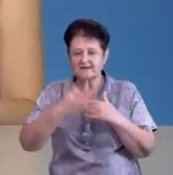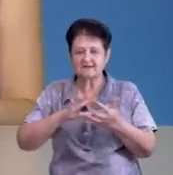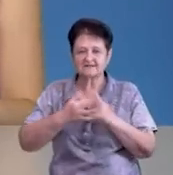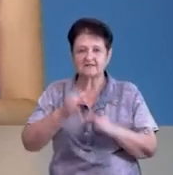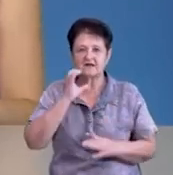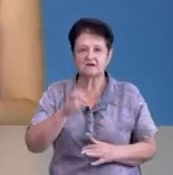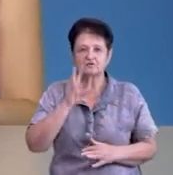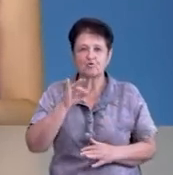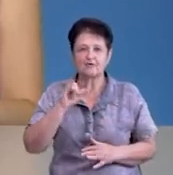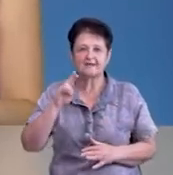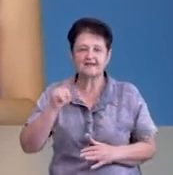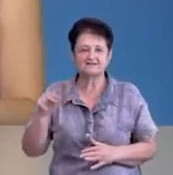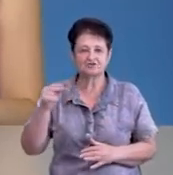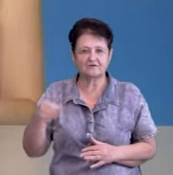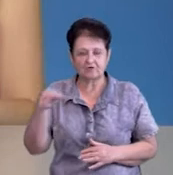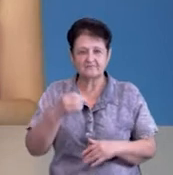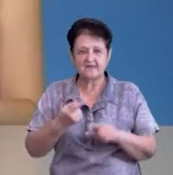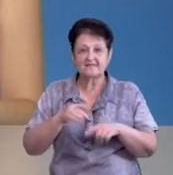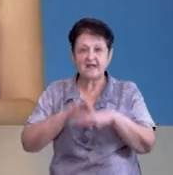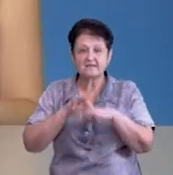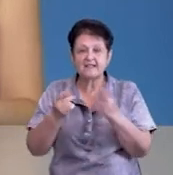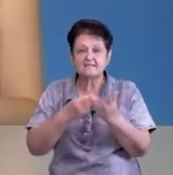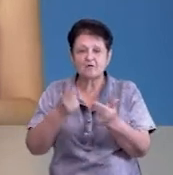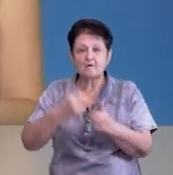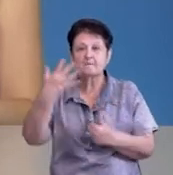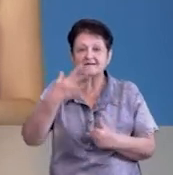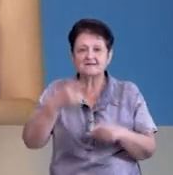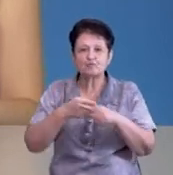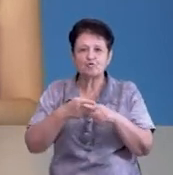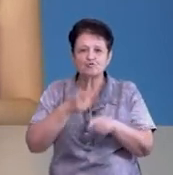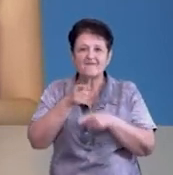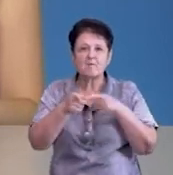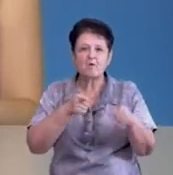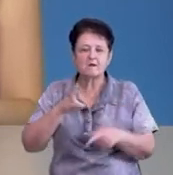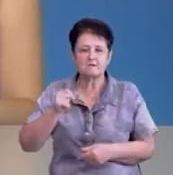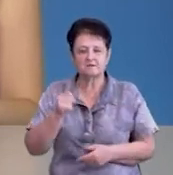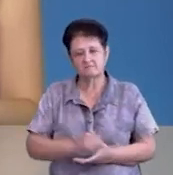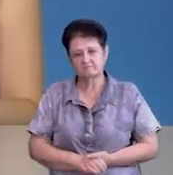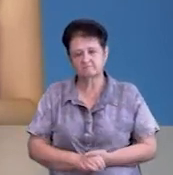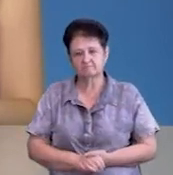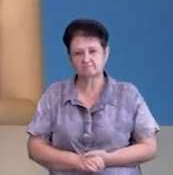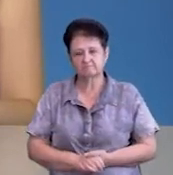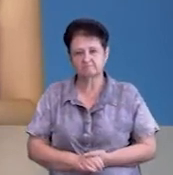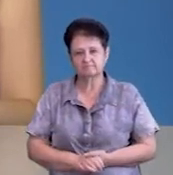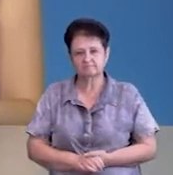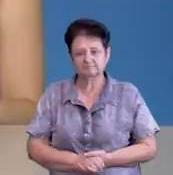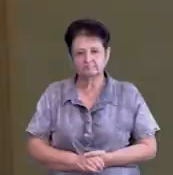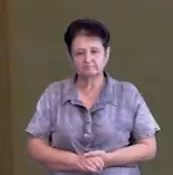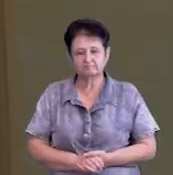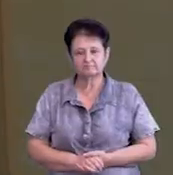Скорінець, що у Чернігівському районі. На тілі хлопця нарахували 50 ножових поранень. Ольга Унищенко розкаже далі.